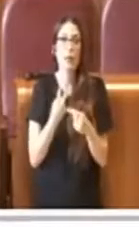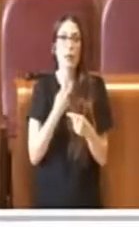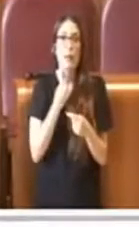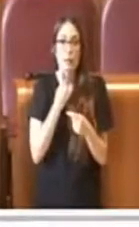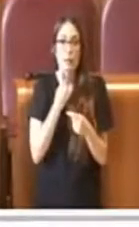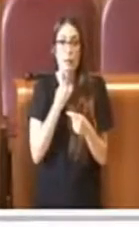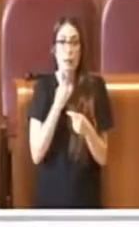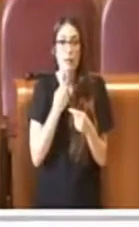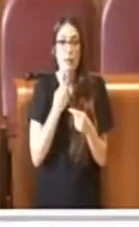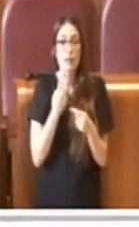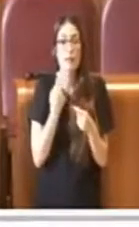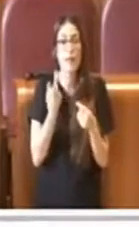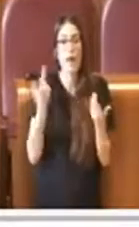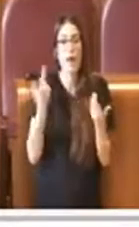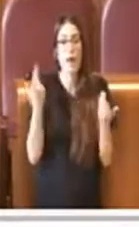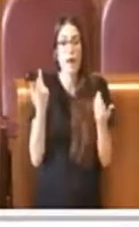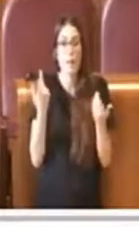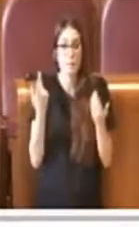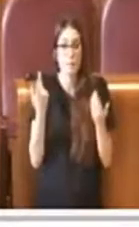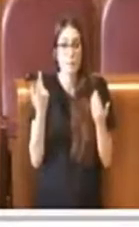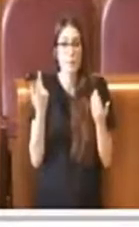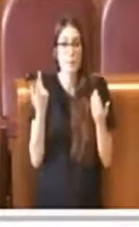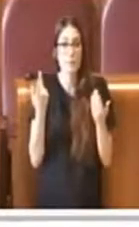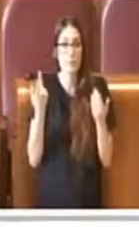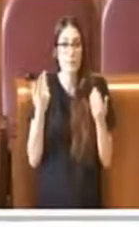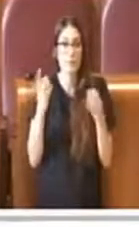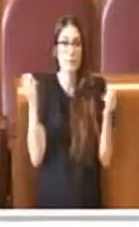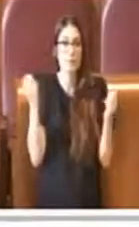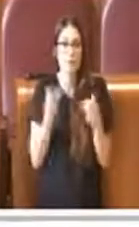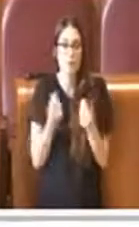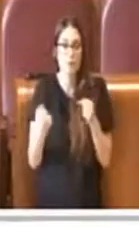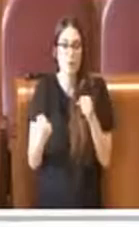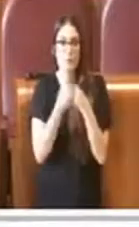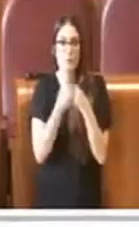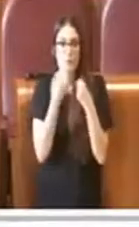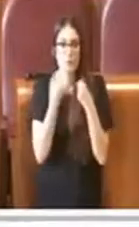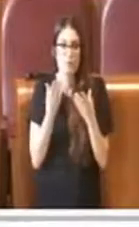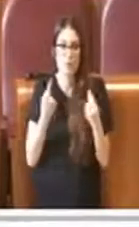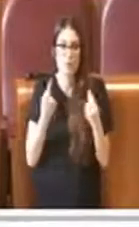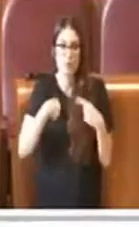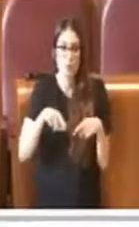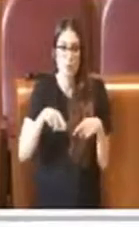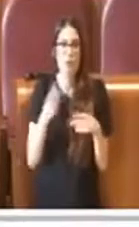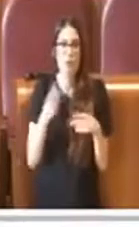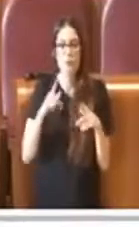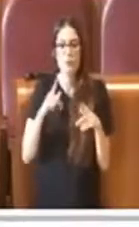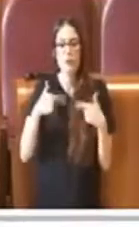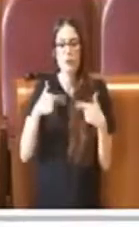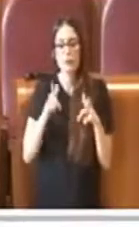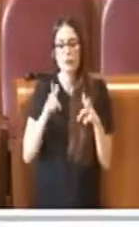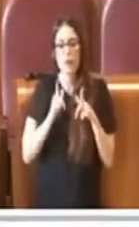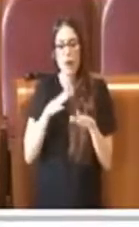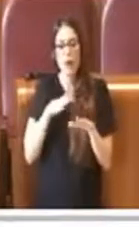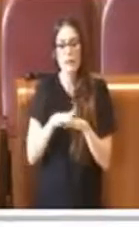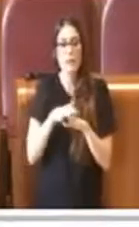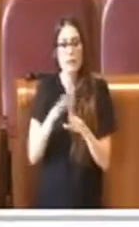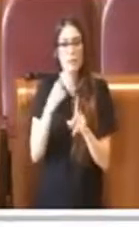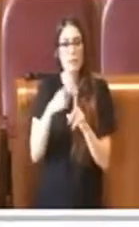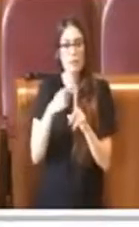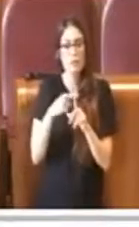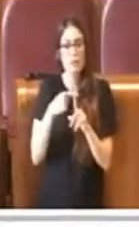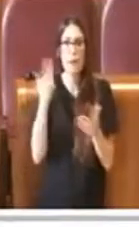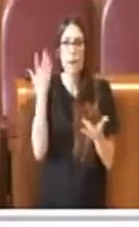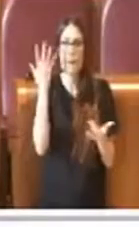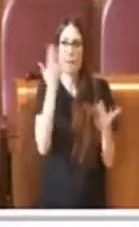non positiva chiaramente per tutti noi, ha portato invece questa esperienza positiva, per cui ho